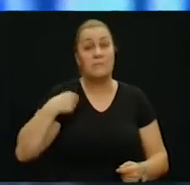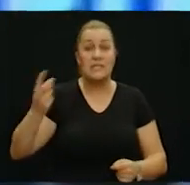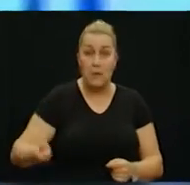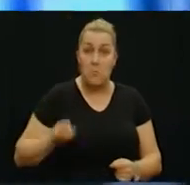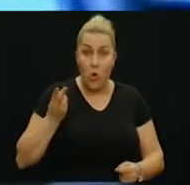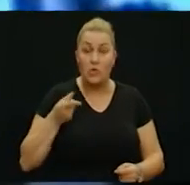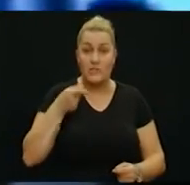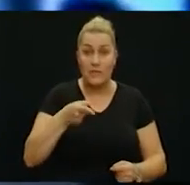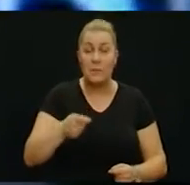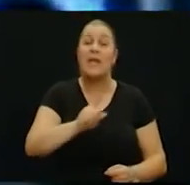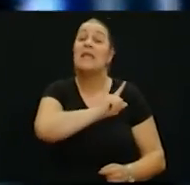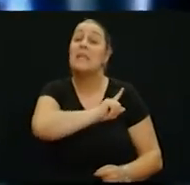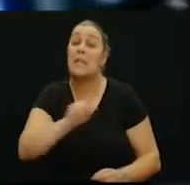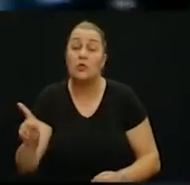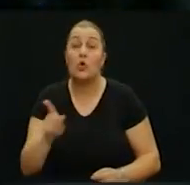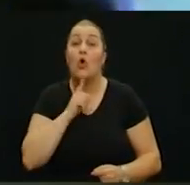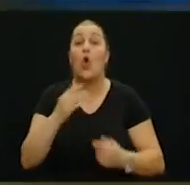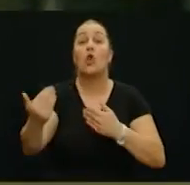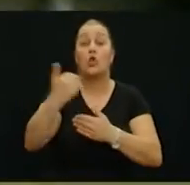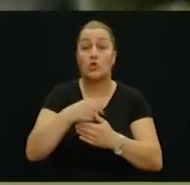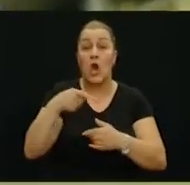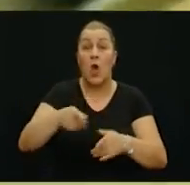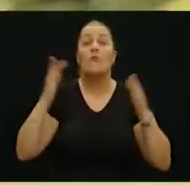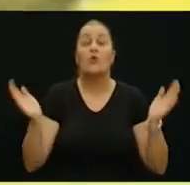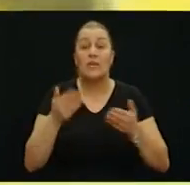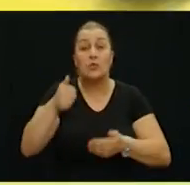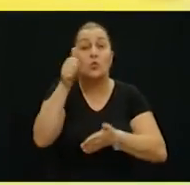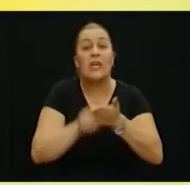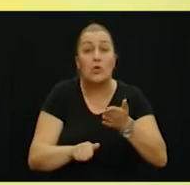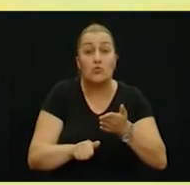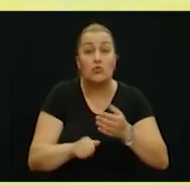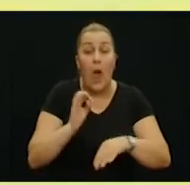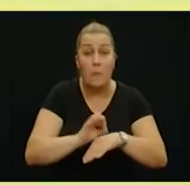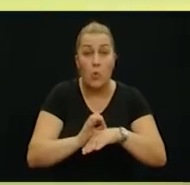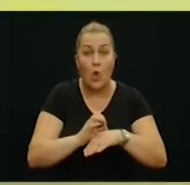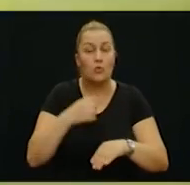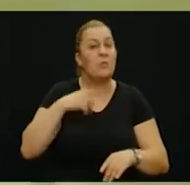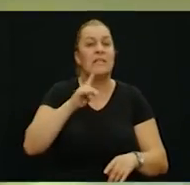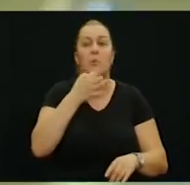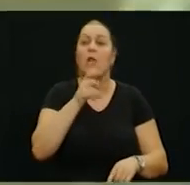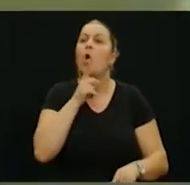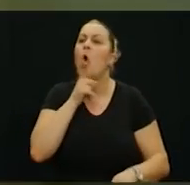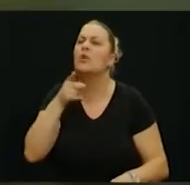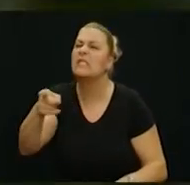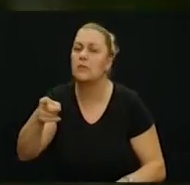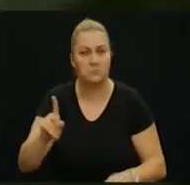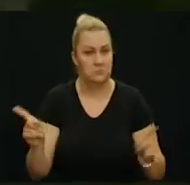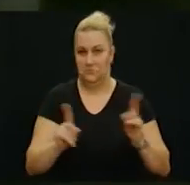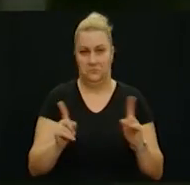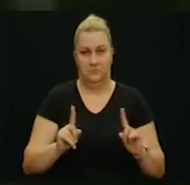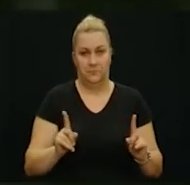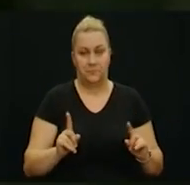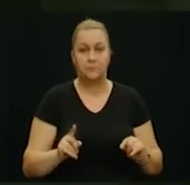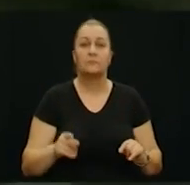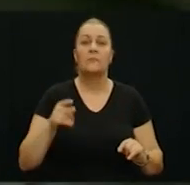time da mi nikoga koji je došao na vrata hitne kiruške amulanti nismo pitali niti koje ni što je. Ranjenik, Perov